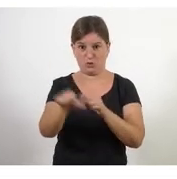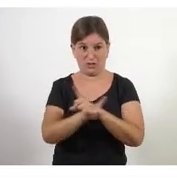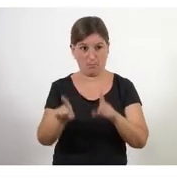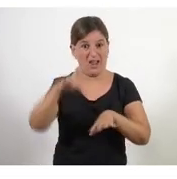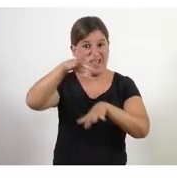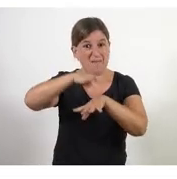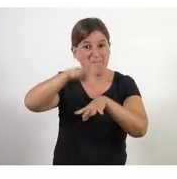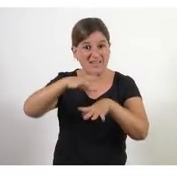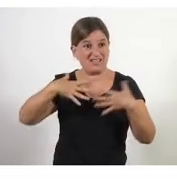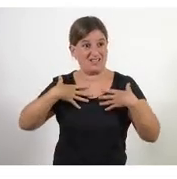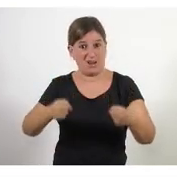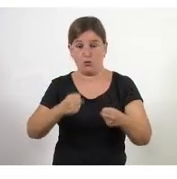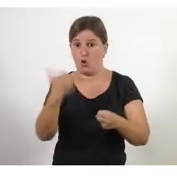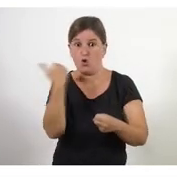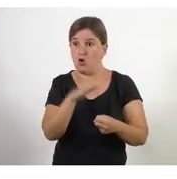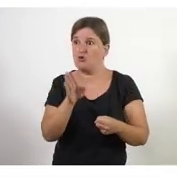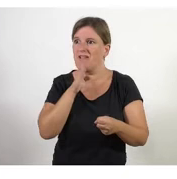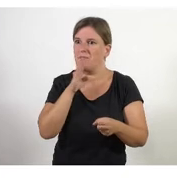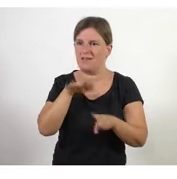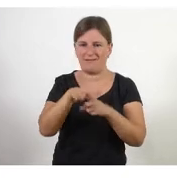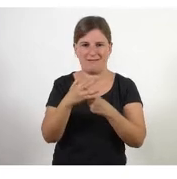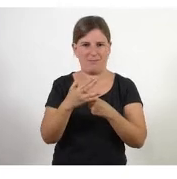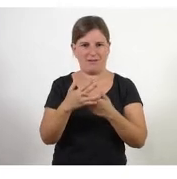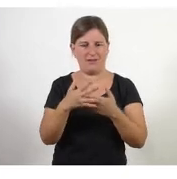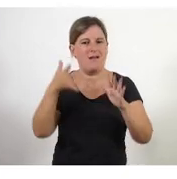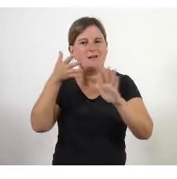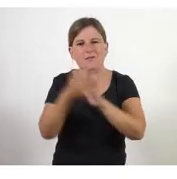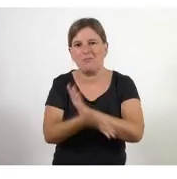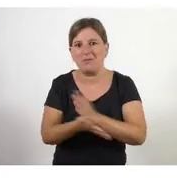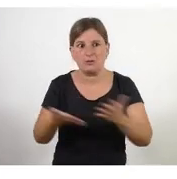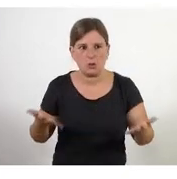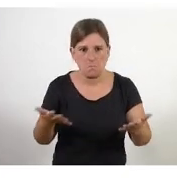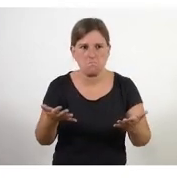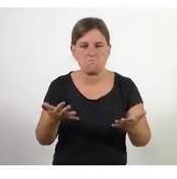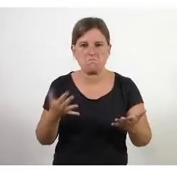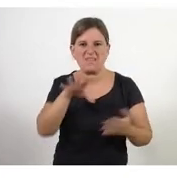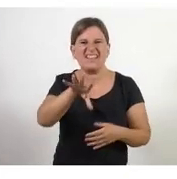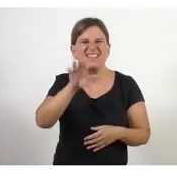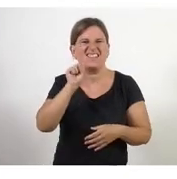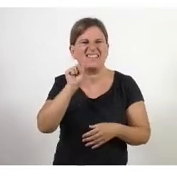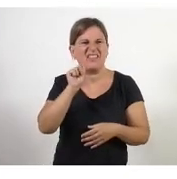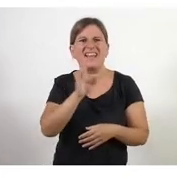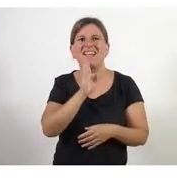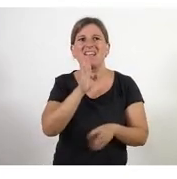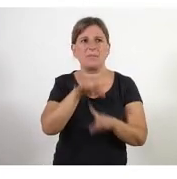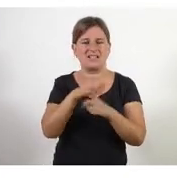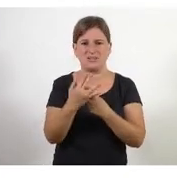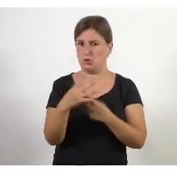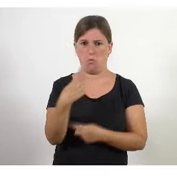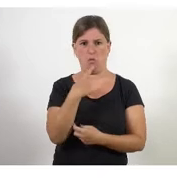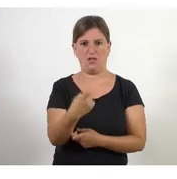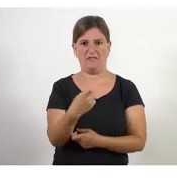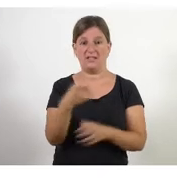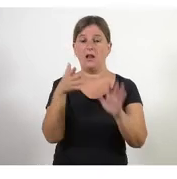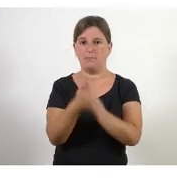ni a nivell de salut és com que és molt difícil per saber interpretar què és el que està passant i això té